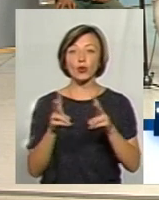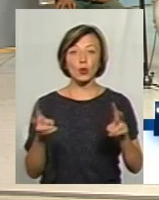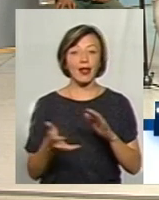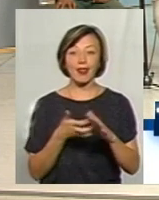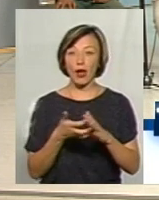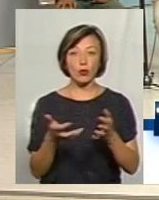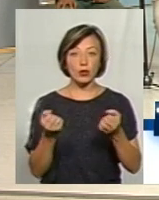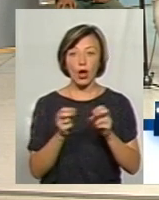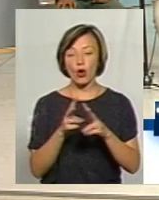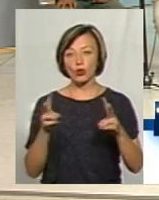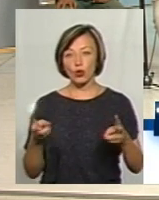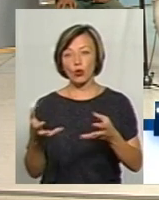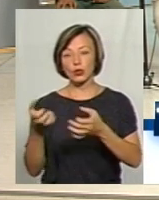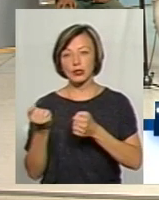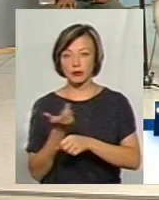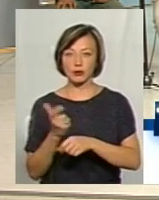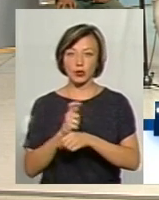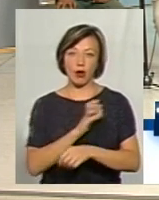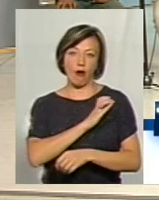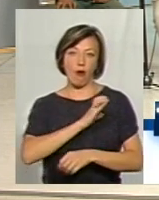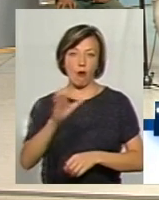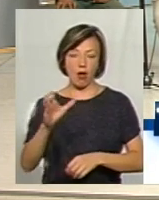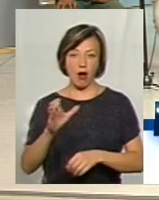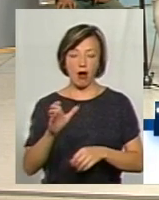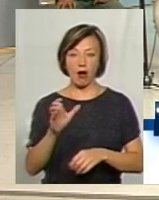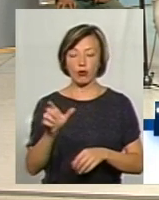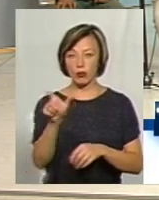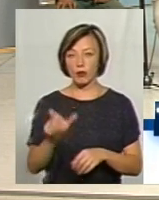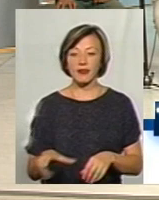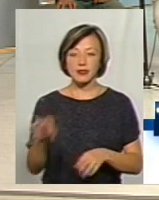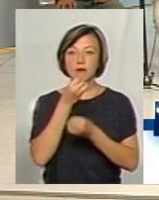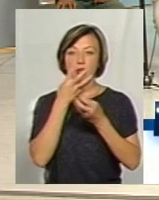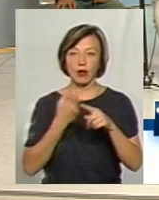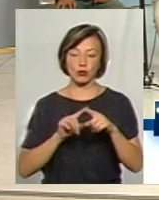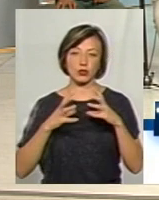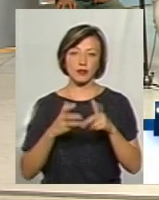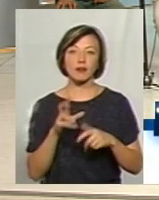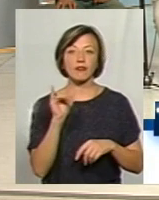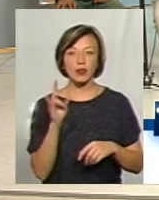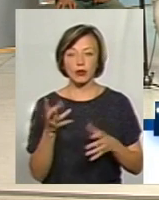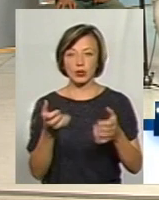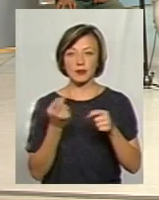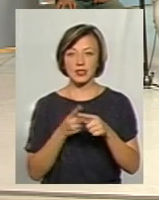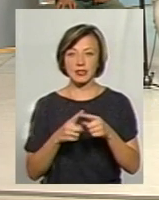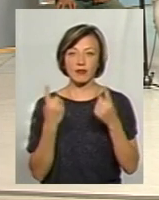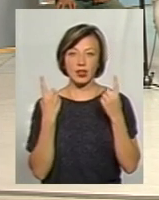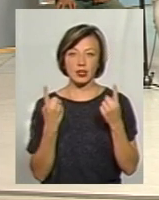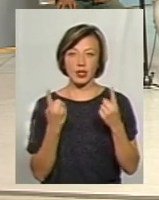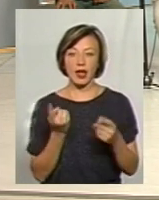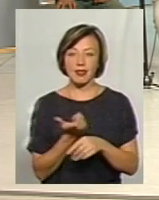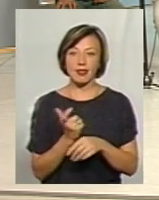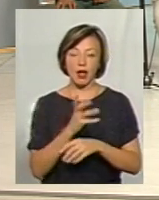недоотримує, хтось отримує, хтось стає олігархом і отримує всі блага цього світу, тому що він отримує оці величезні